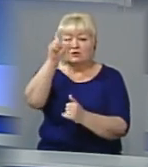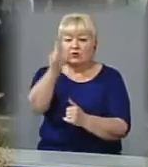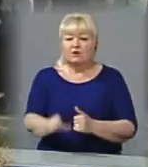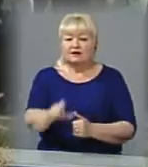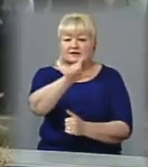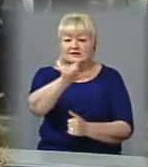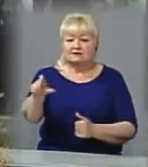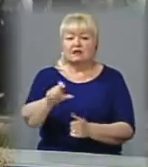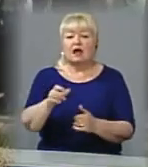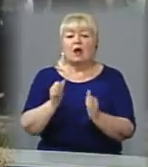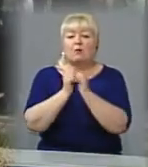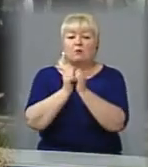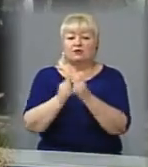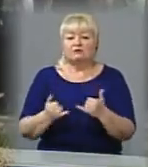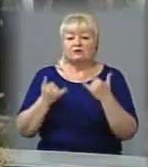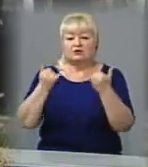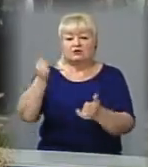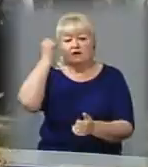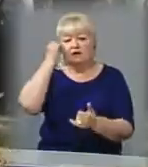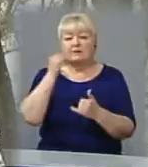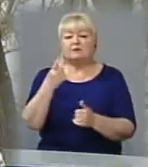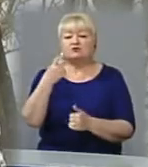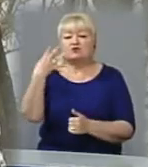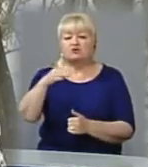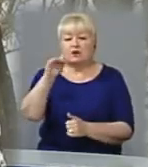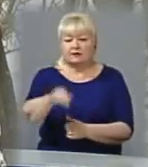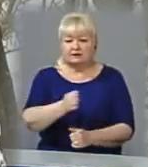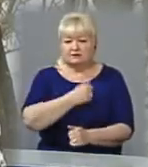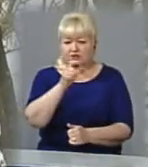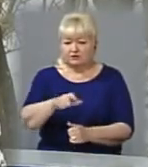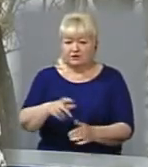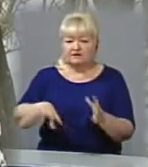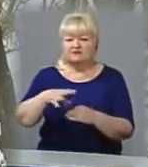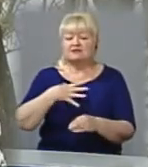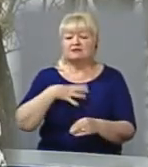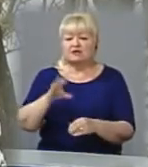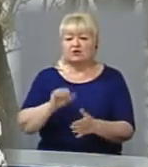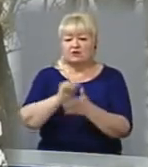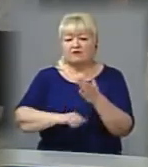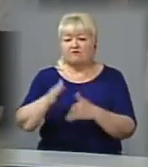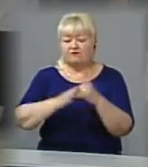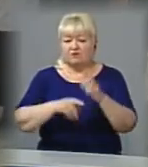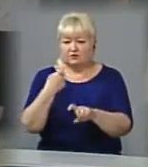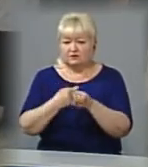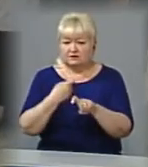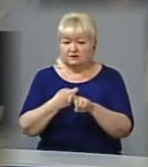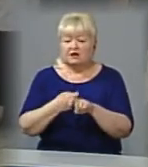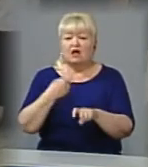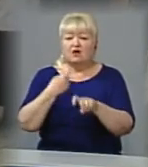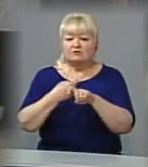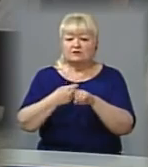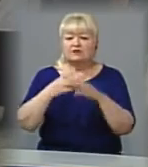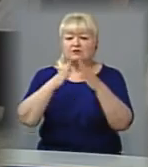молитвою вшанували пам'ять 140 тисяч вояків. Усі вони загинули від рук есесівців. У нацистському концтаборі Шталах